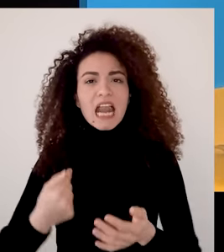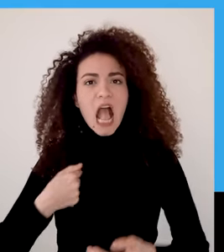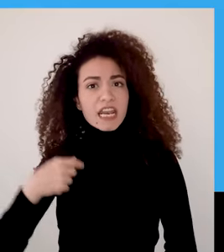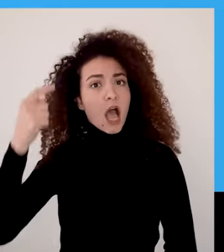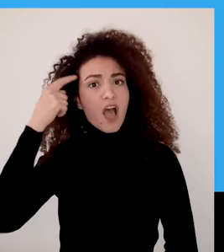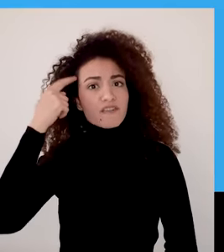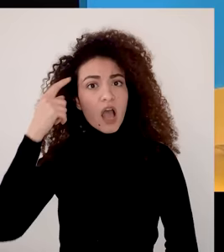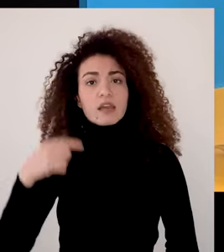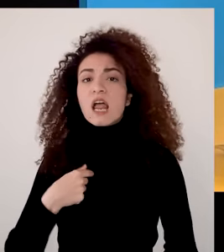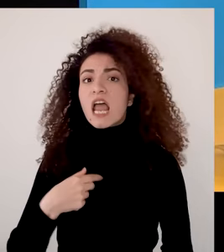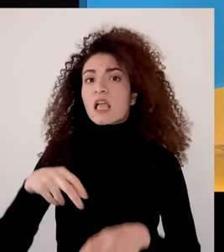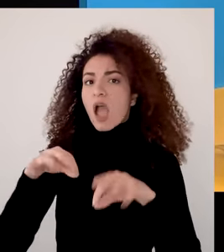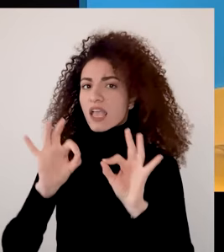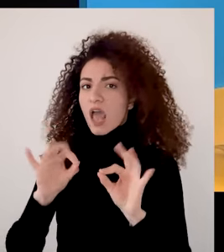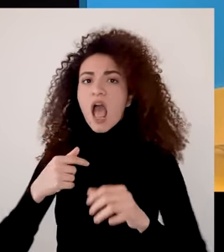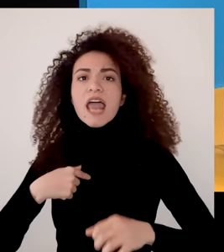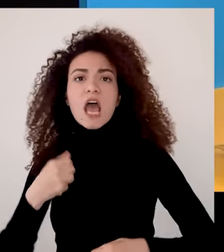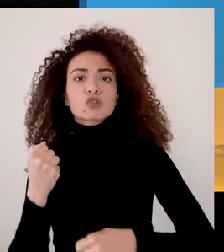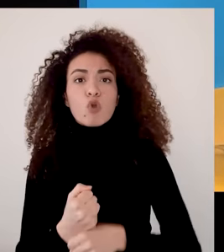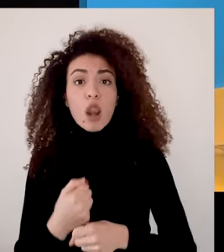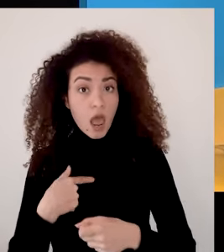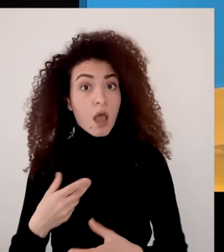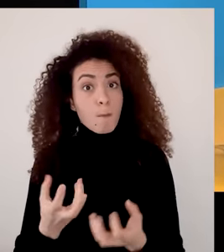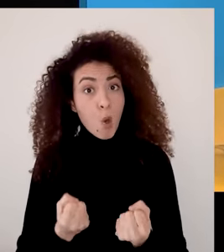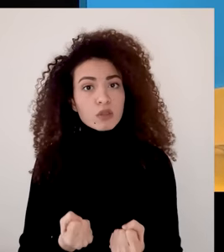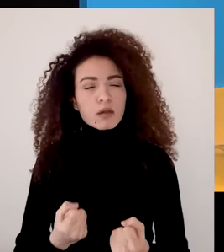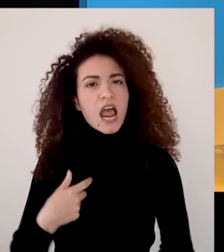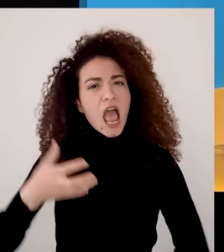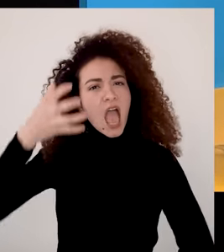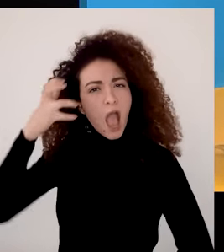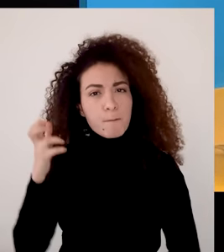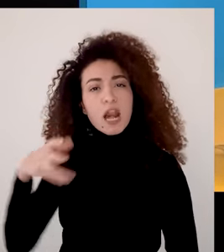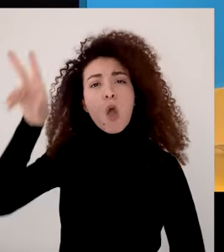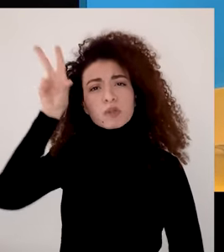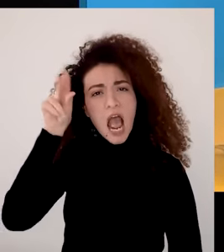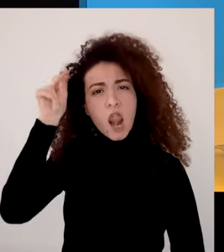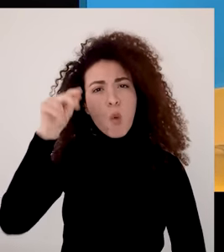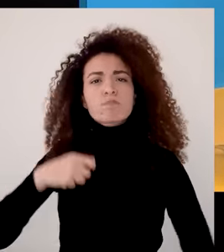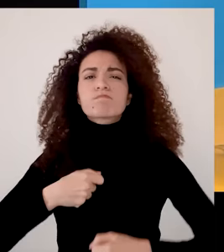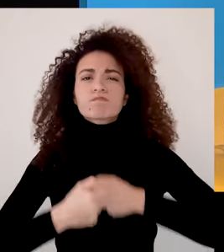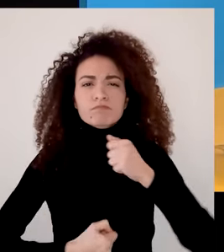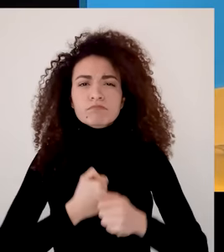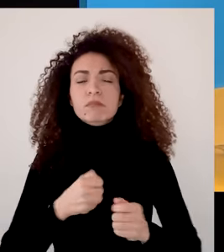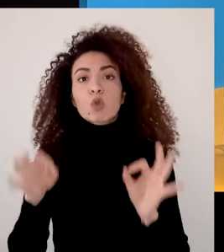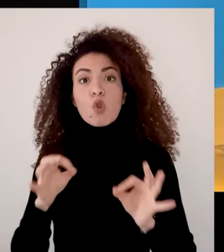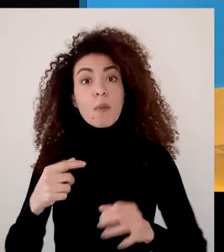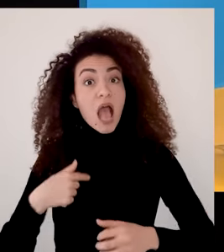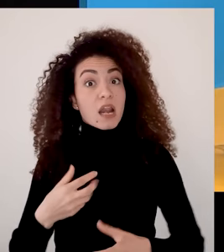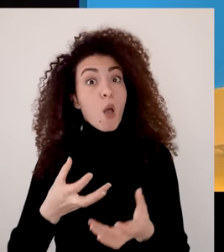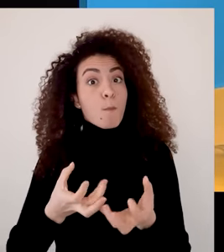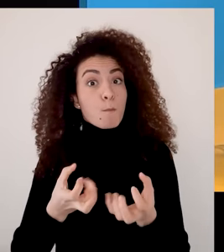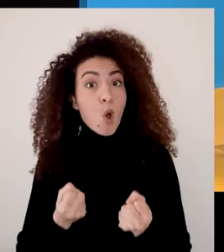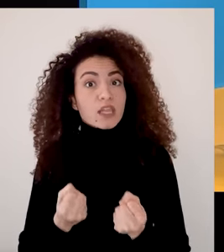وأعمالي مثلا خيار البحث والتطور من خلال العلم والخبرات عادتي وممارساتي